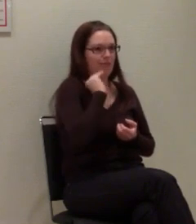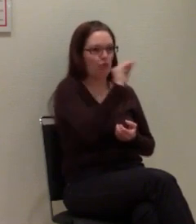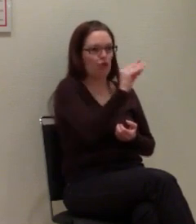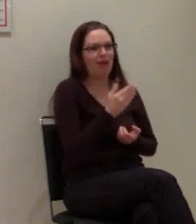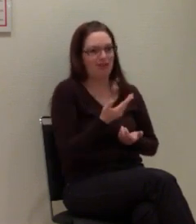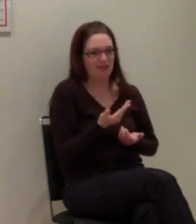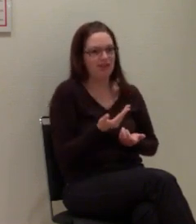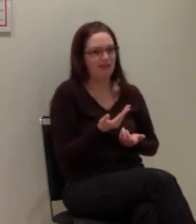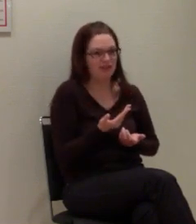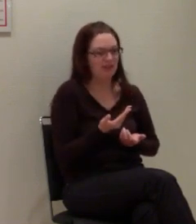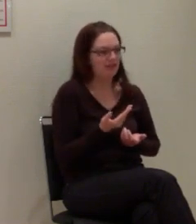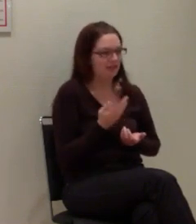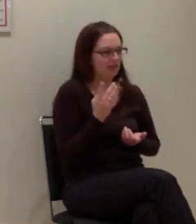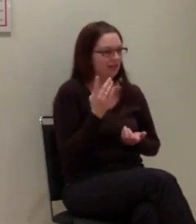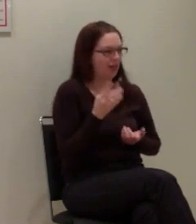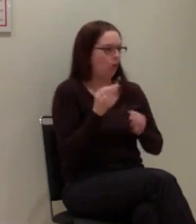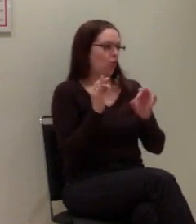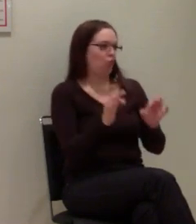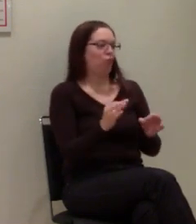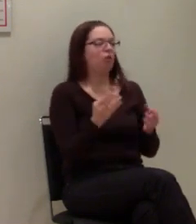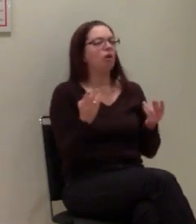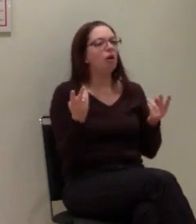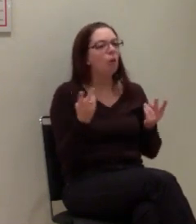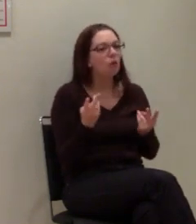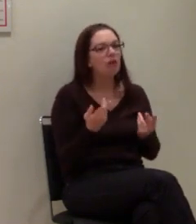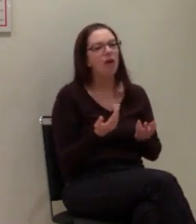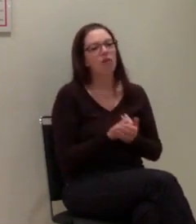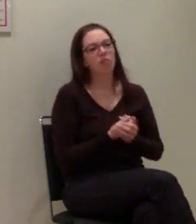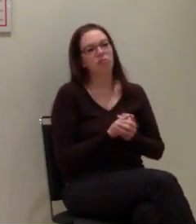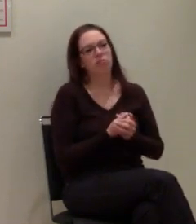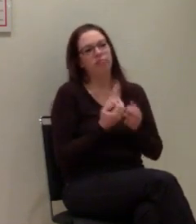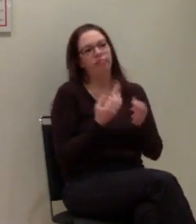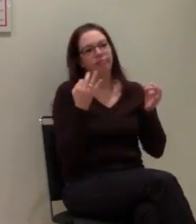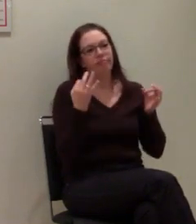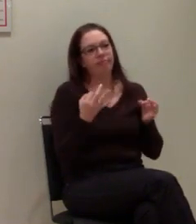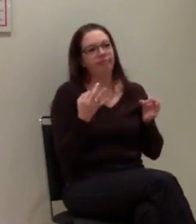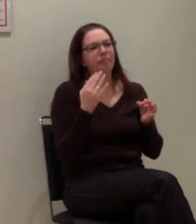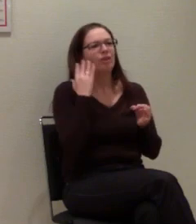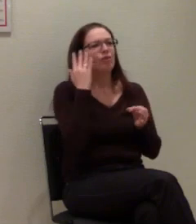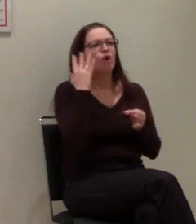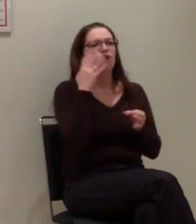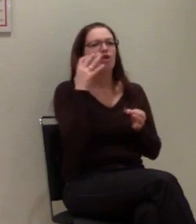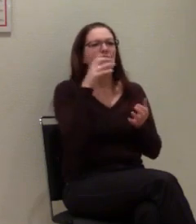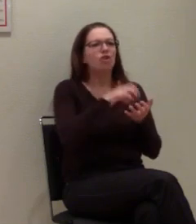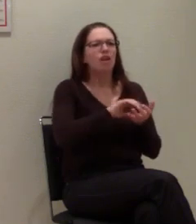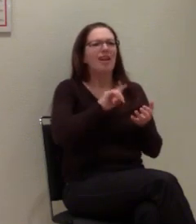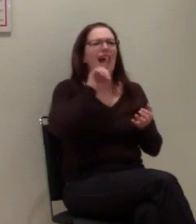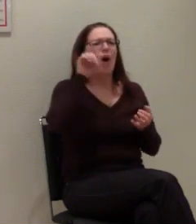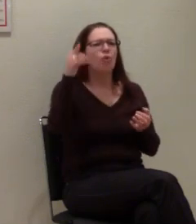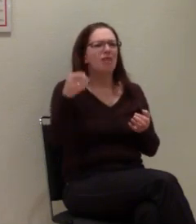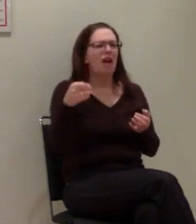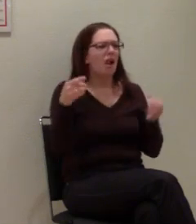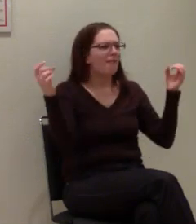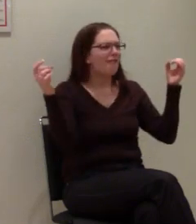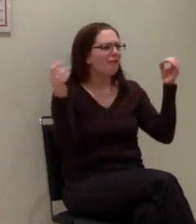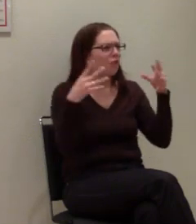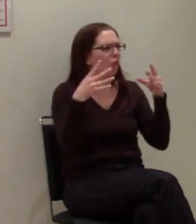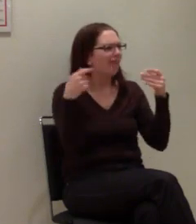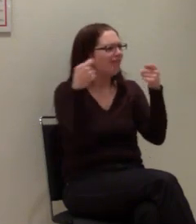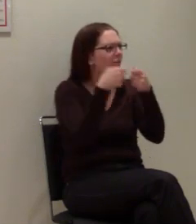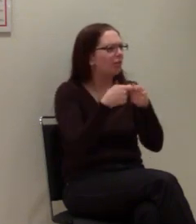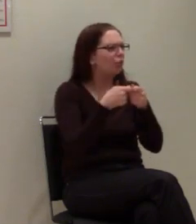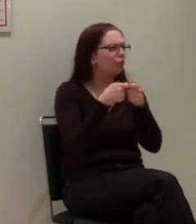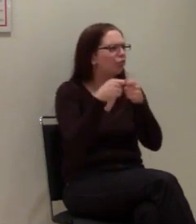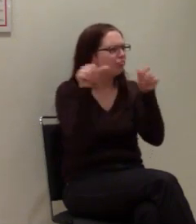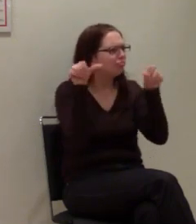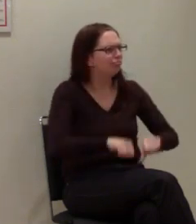Aber auch in Randgebieten, wo die Funkversorgung nicht so besonders gut ist, ist die SMS ein ganz gutes Mittel, um noch einen Notruf